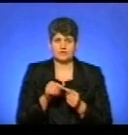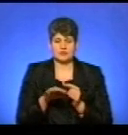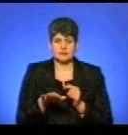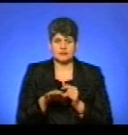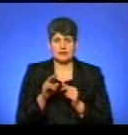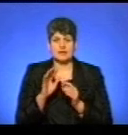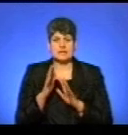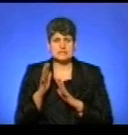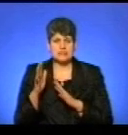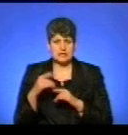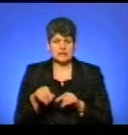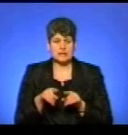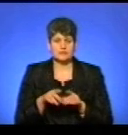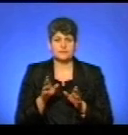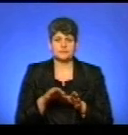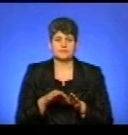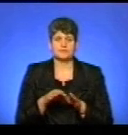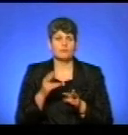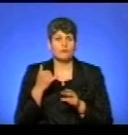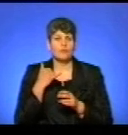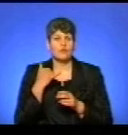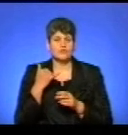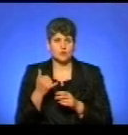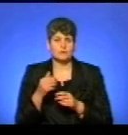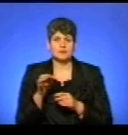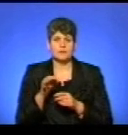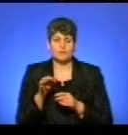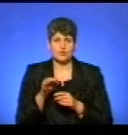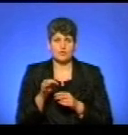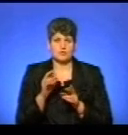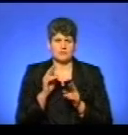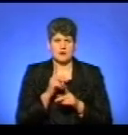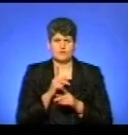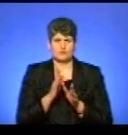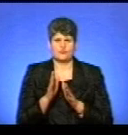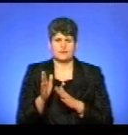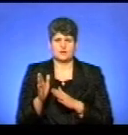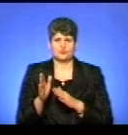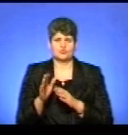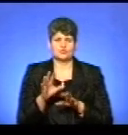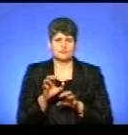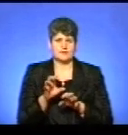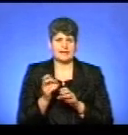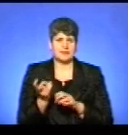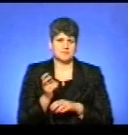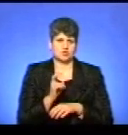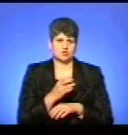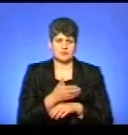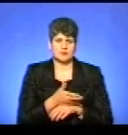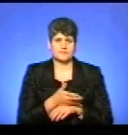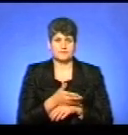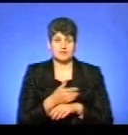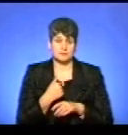лісників, ну, в міру можливості повідомити про неадекватну поведінку звіра, який заходить, і ми